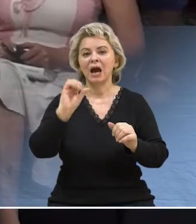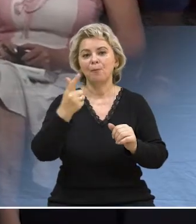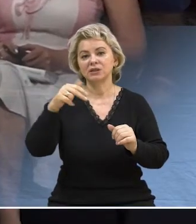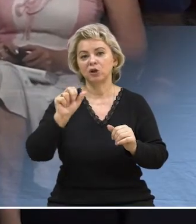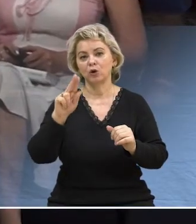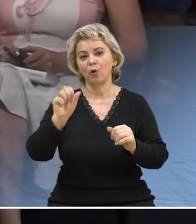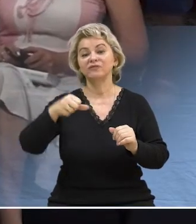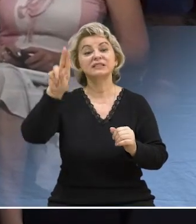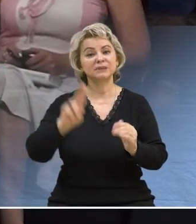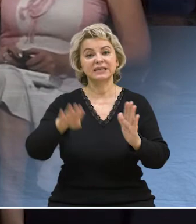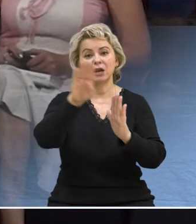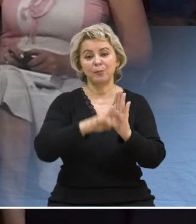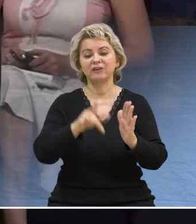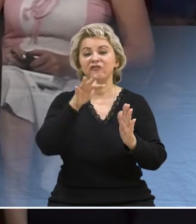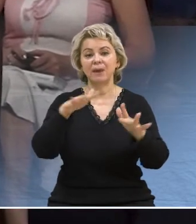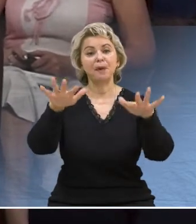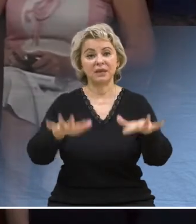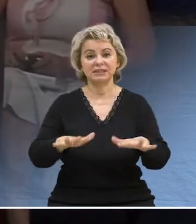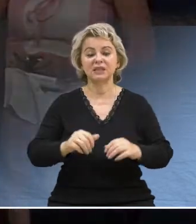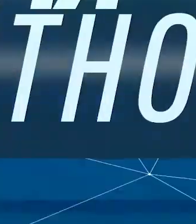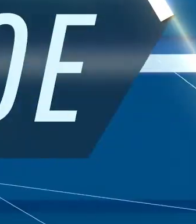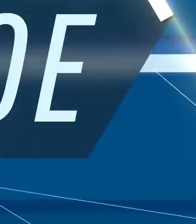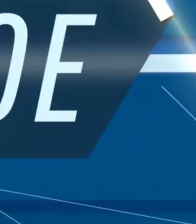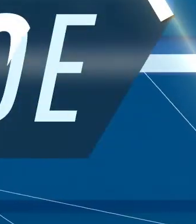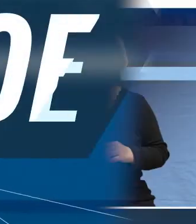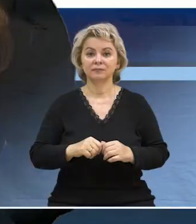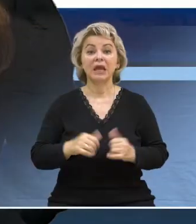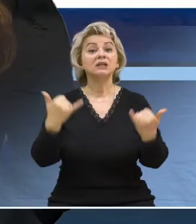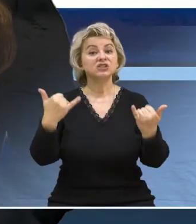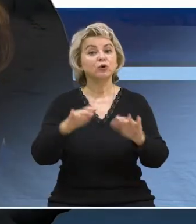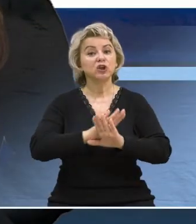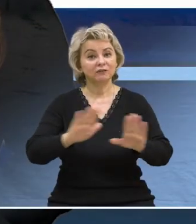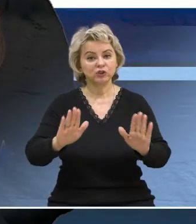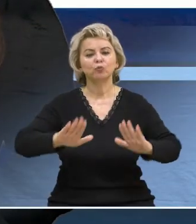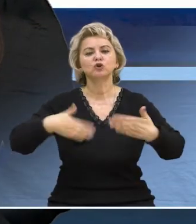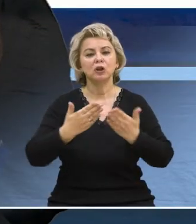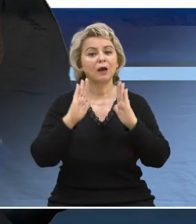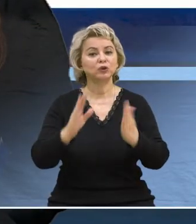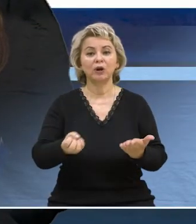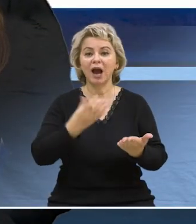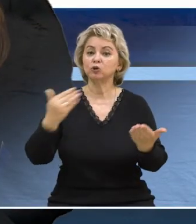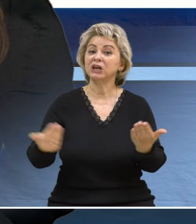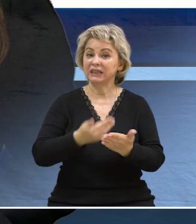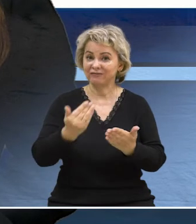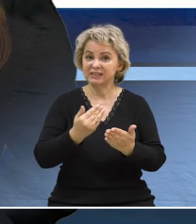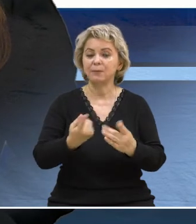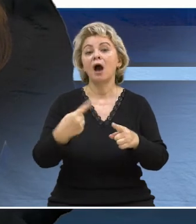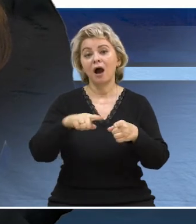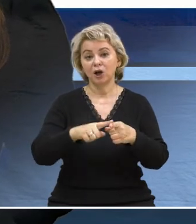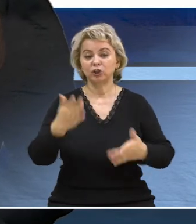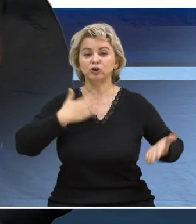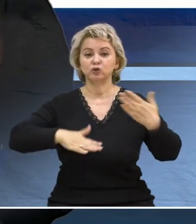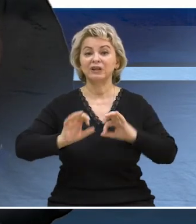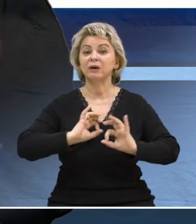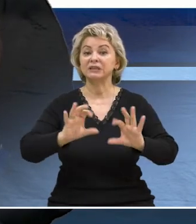музея. Алексей Масленников. Специально для программы «Время местное». На сегодня это все. Мы желаем вам только хороших новостей,